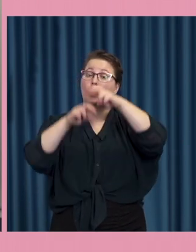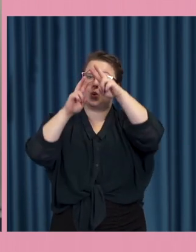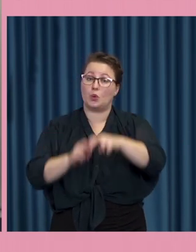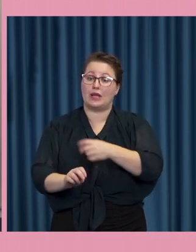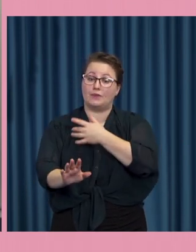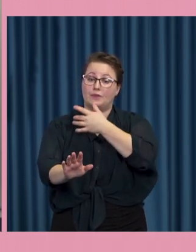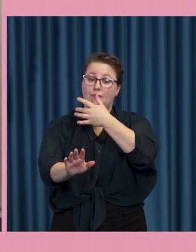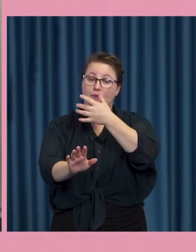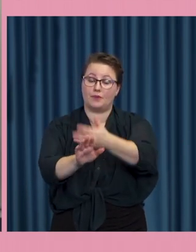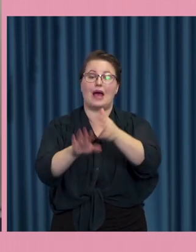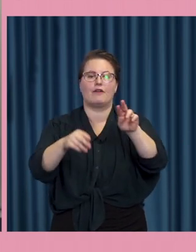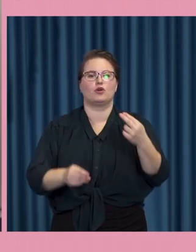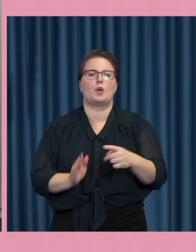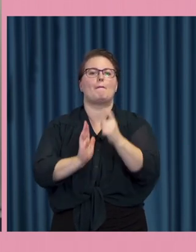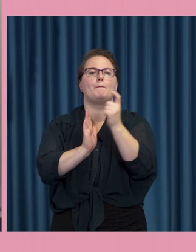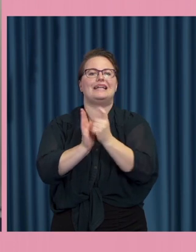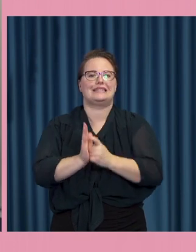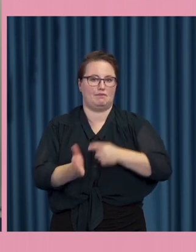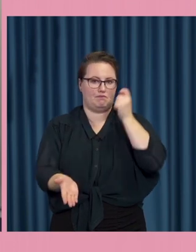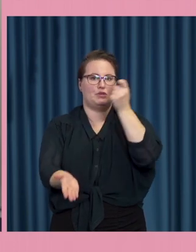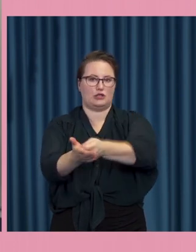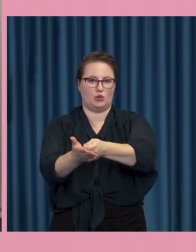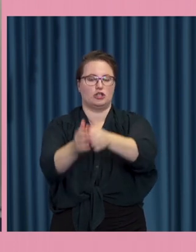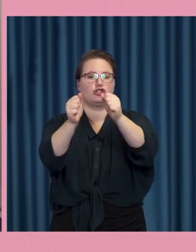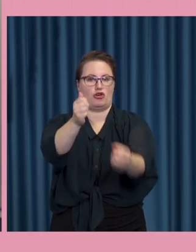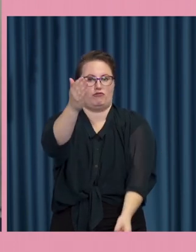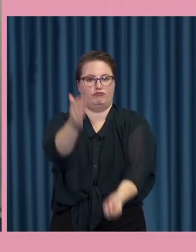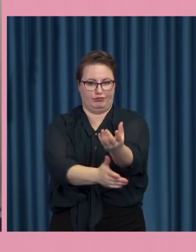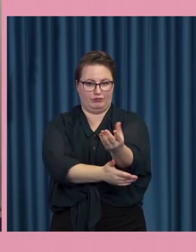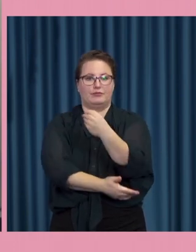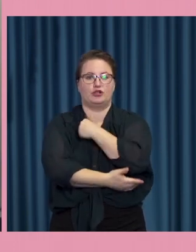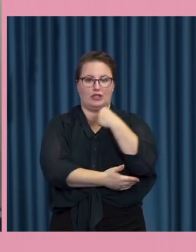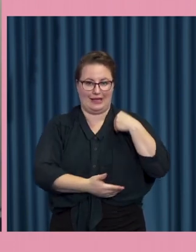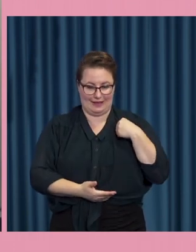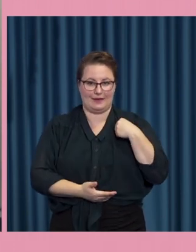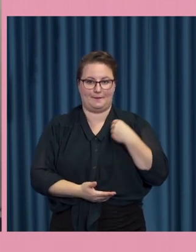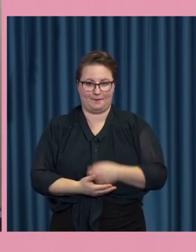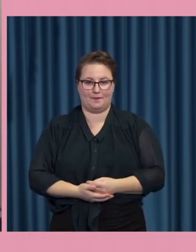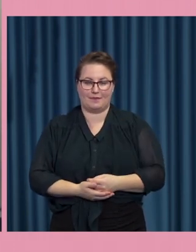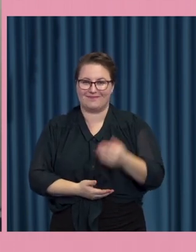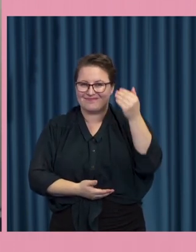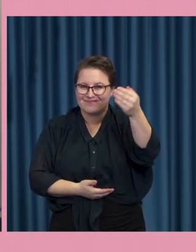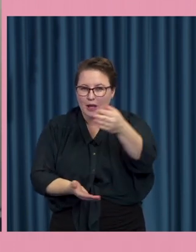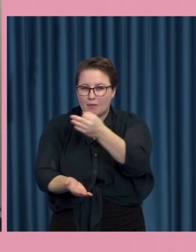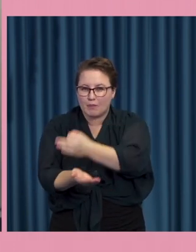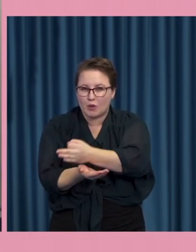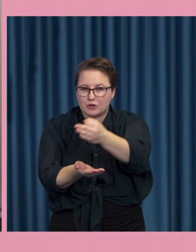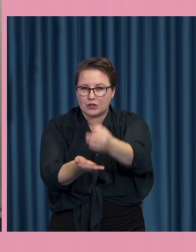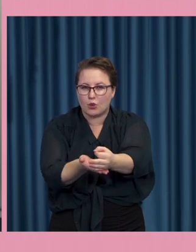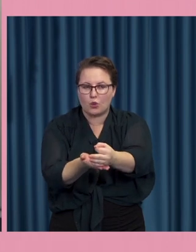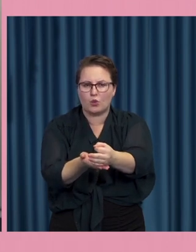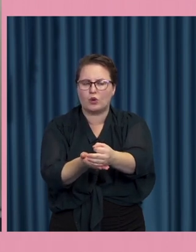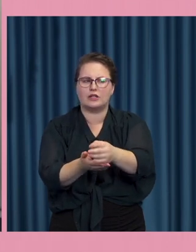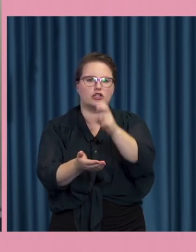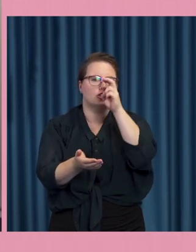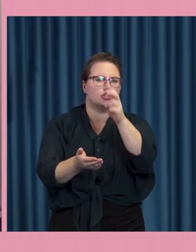principiellt beslut om att inrätta en ny myndighet det kommer en proposition sannolikt